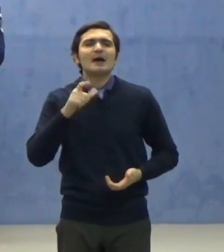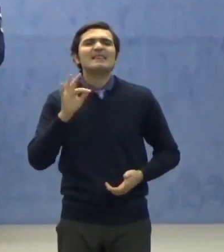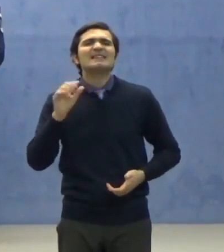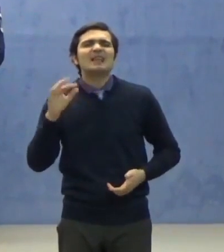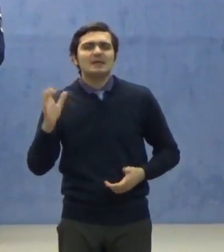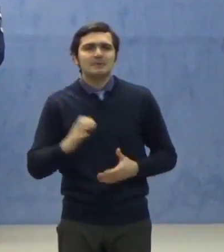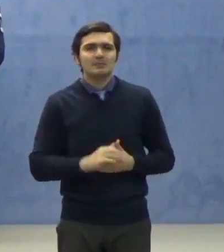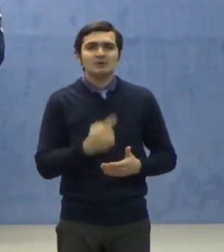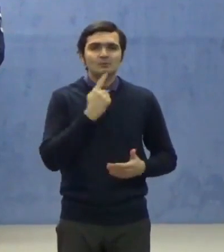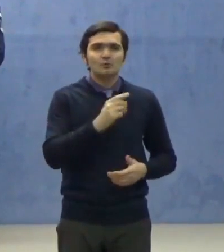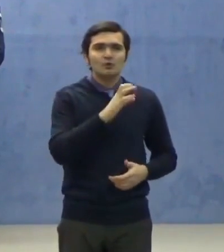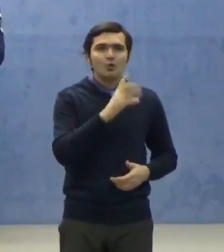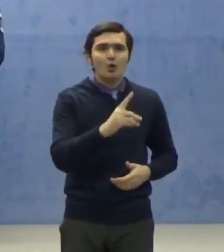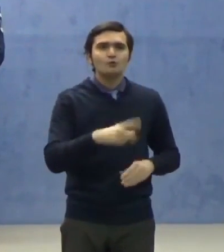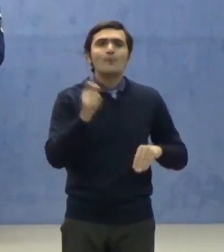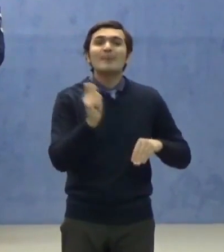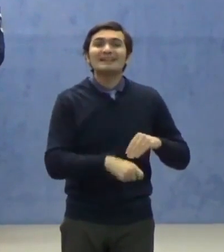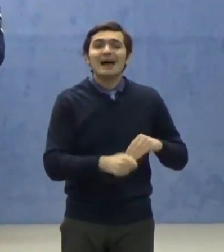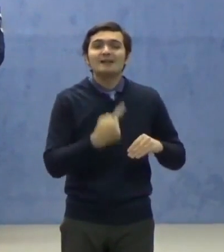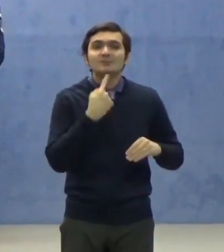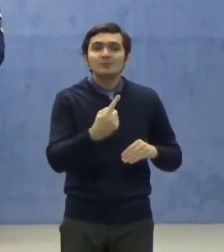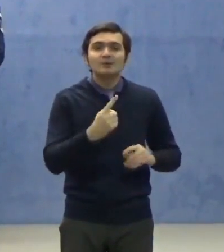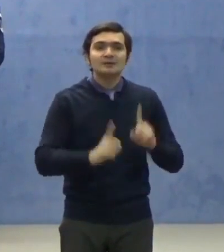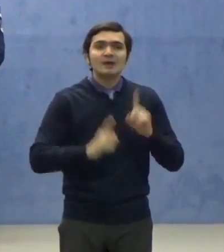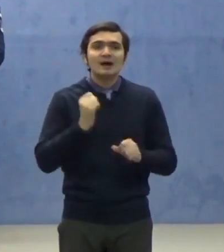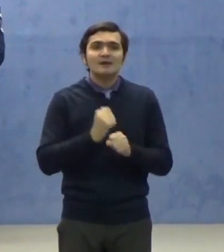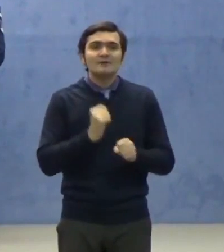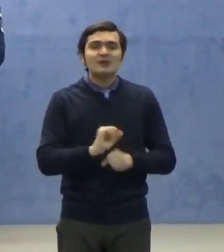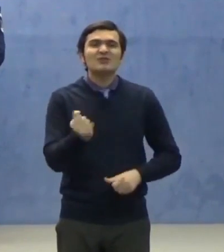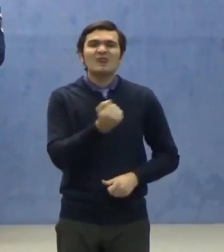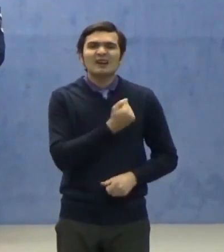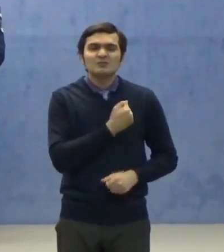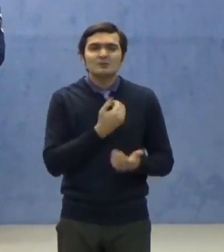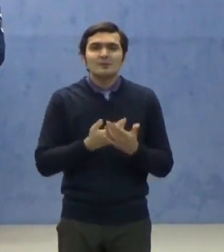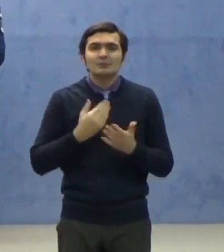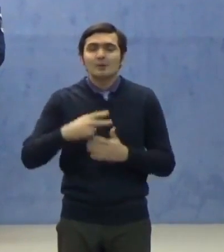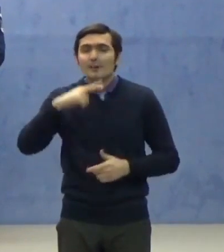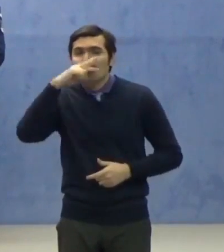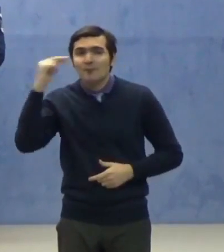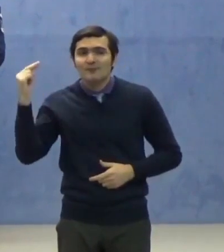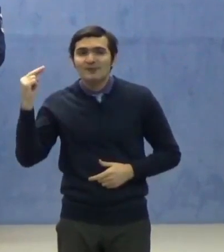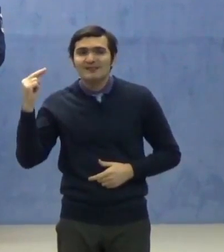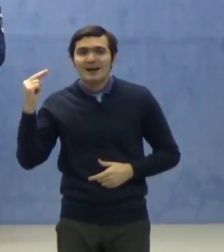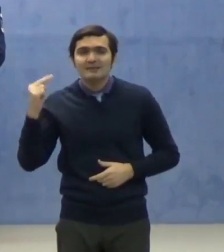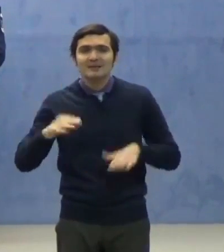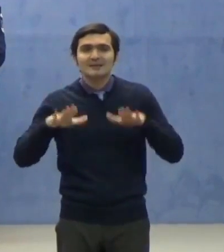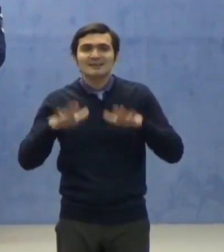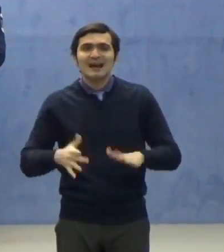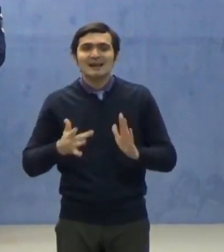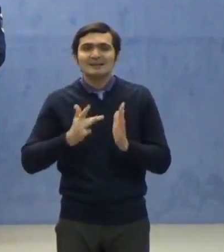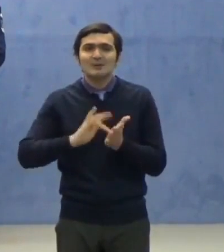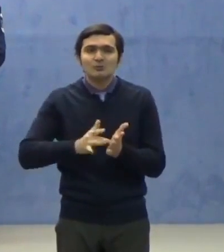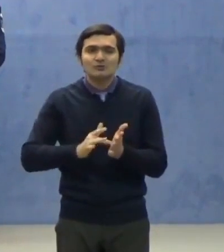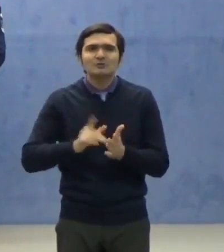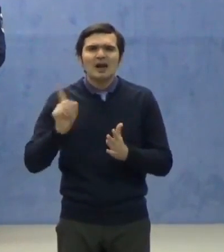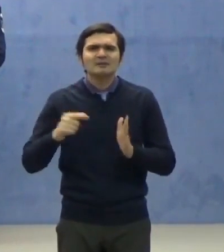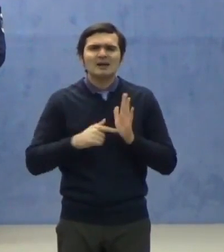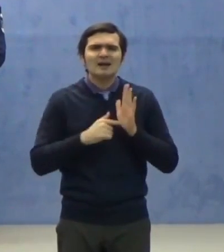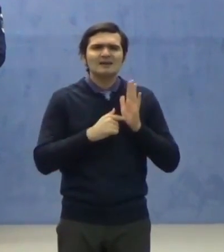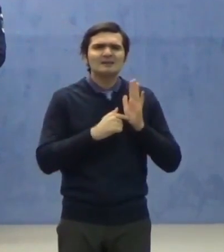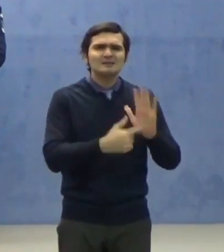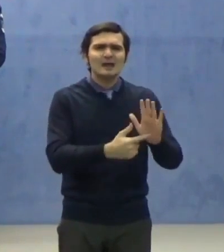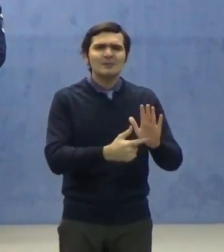penal, săvârșirea unei infracțiuni, profitând de situația prilejuită de starea de urgență, reprezintă o